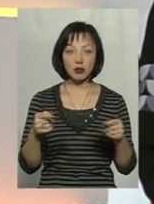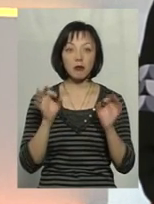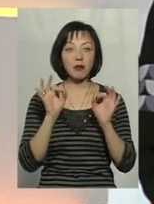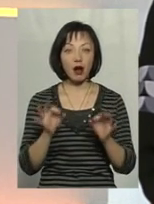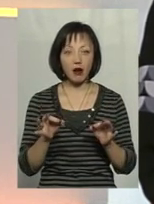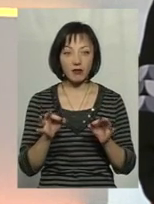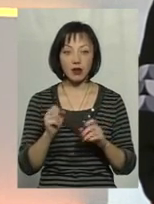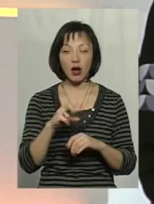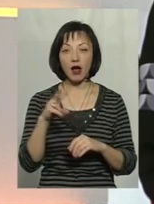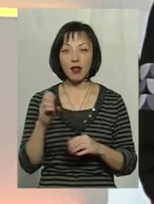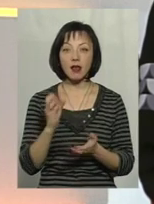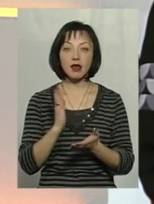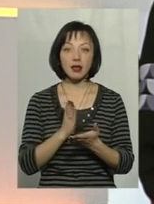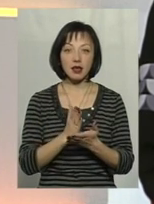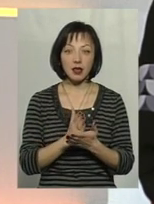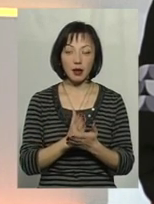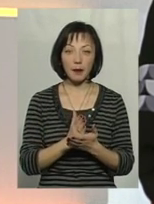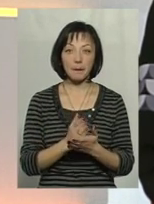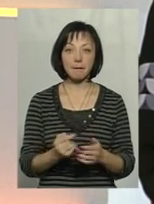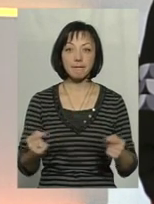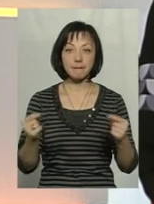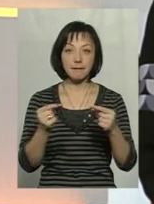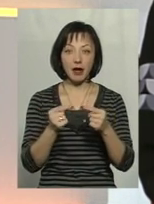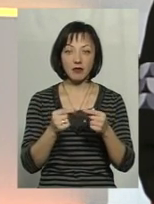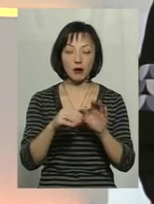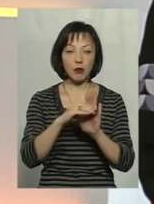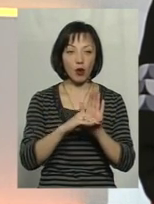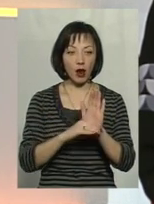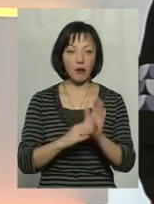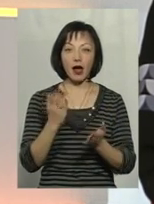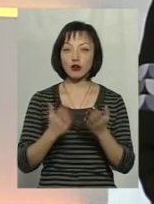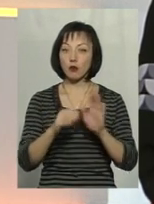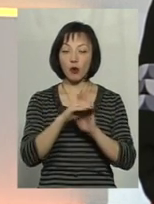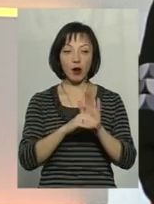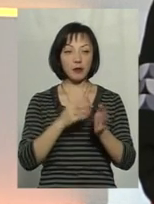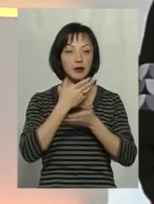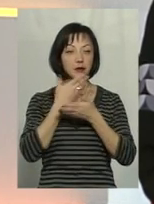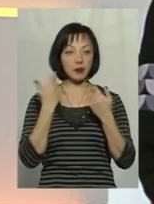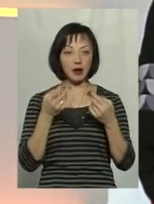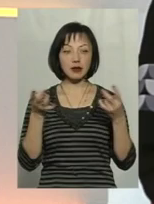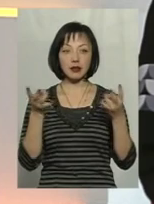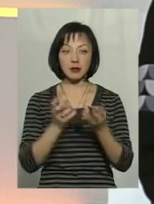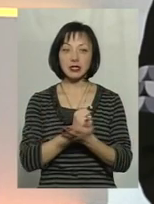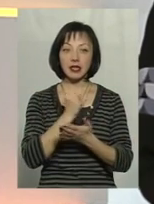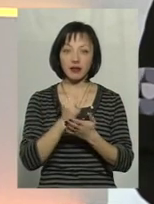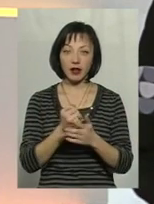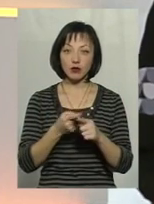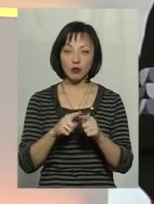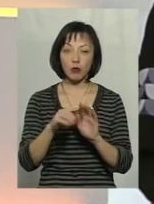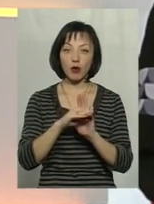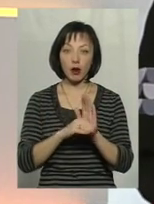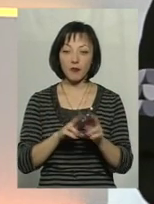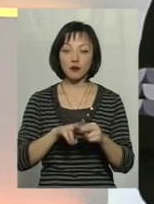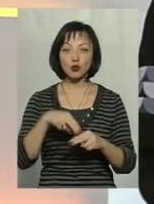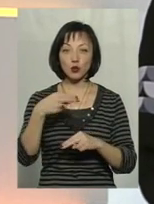Правильно. Але є певна програма, а якщо її немає, то нам тут і потрібно затвердити щодо